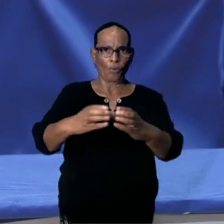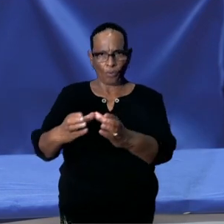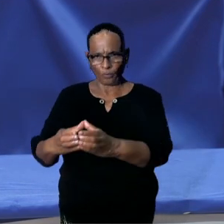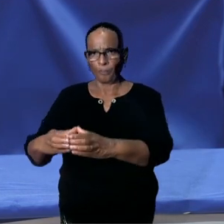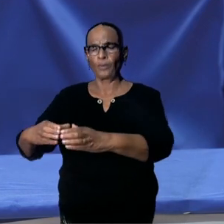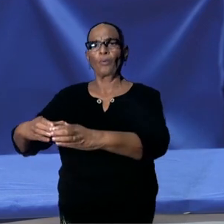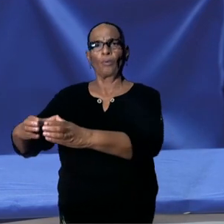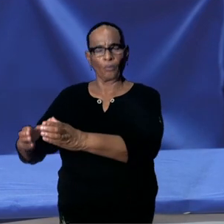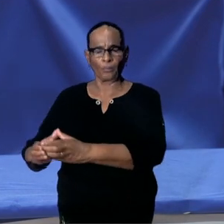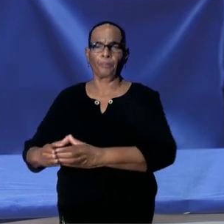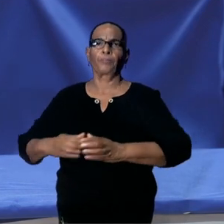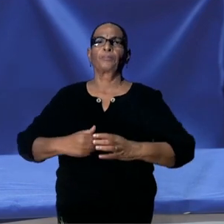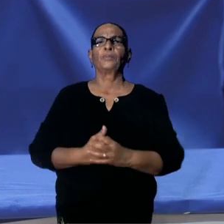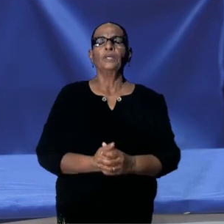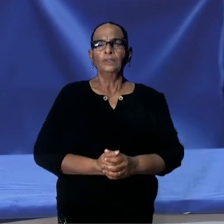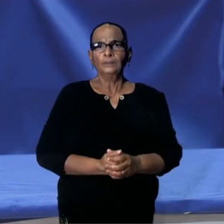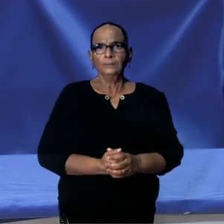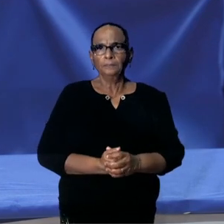dan een krentgaten.